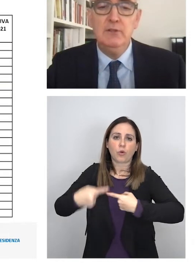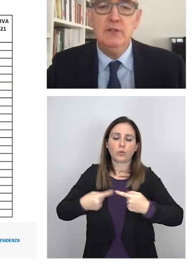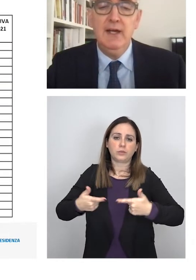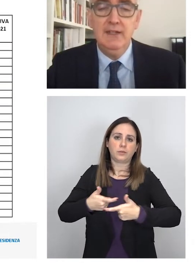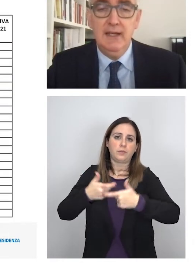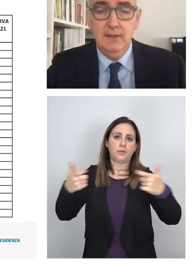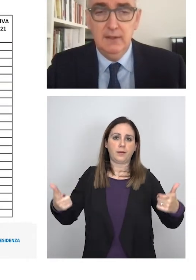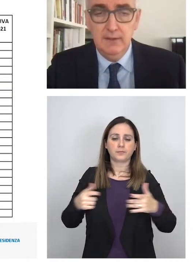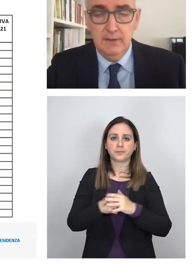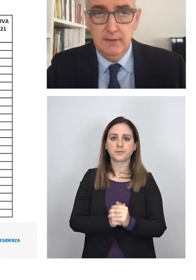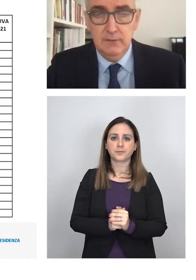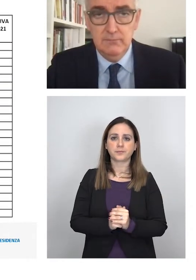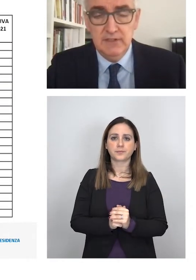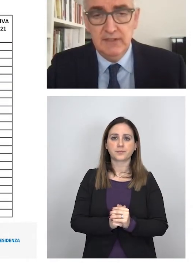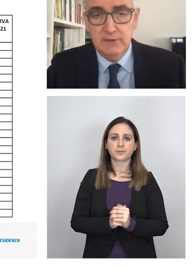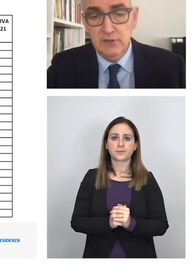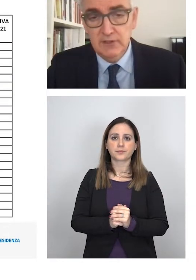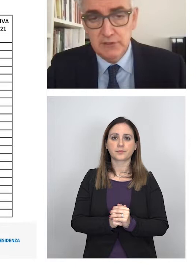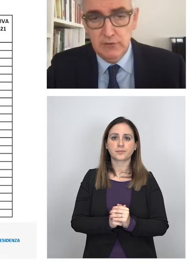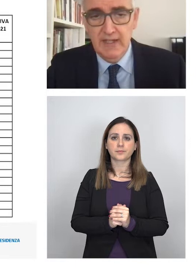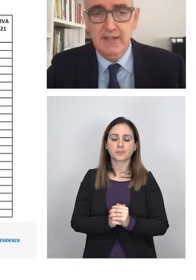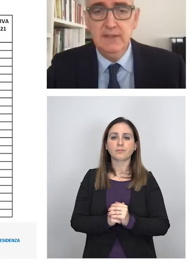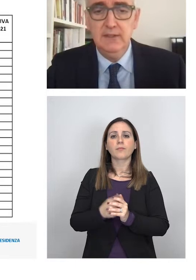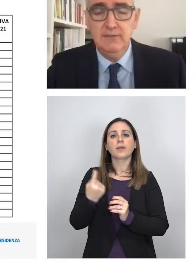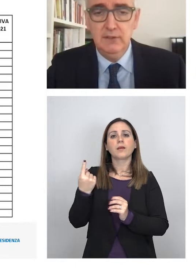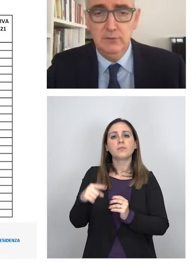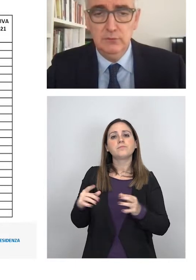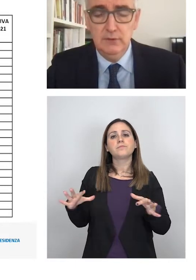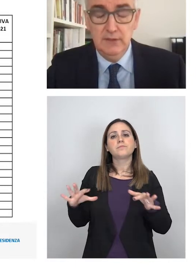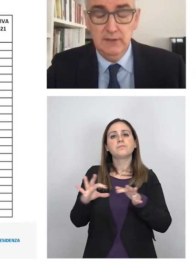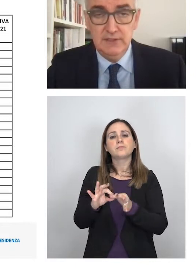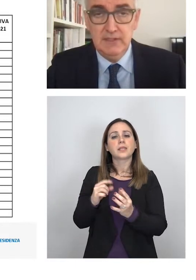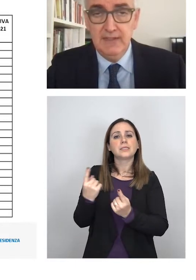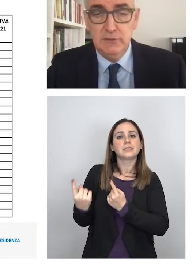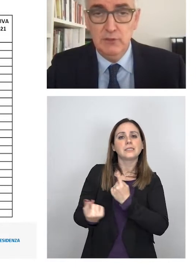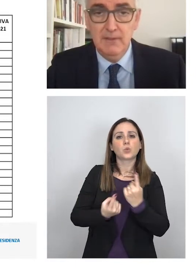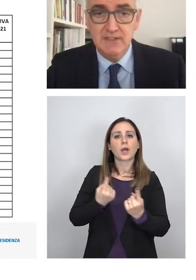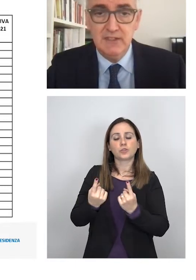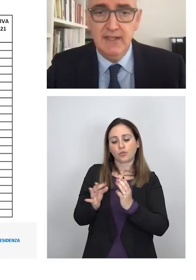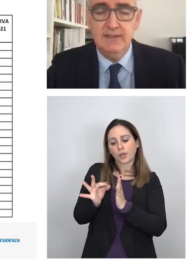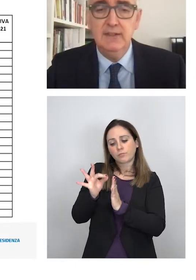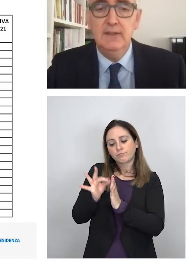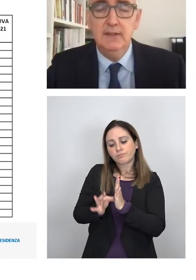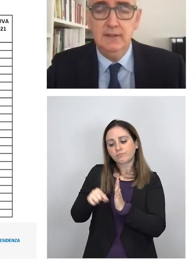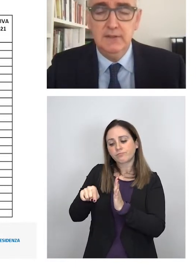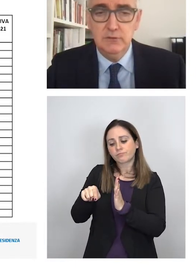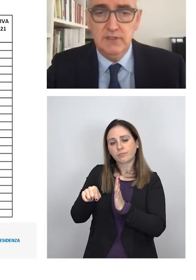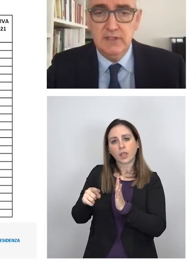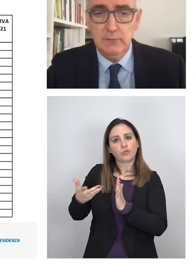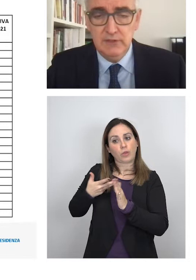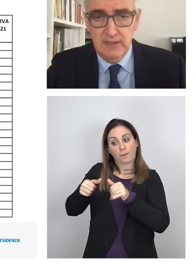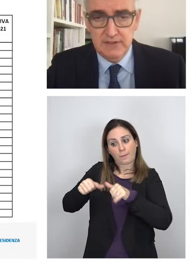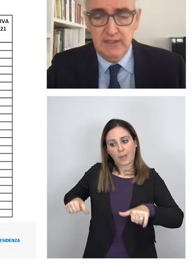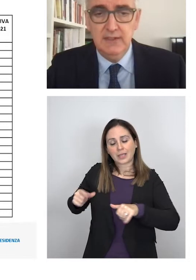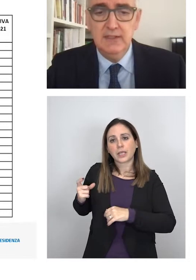Per quanto riguarda gli indicatori decisionali che vengono esaminati sulla base dei dati di